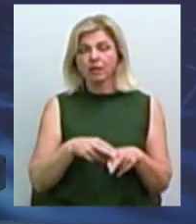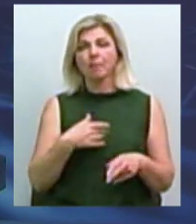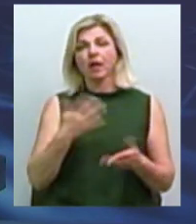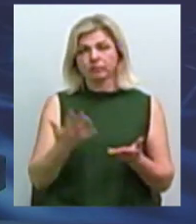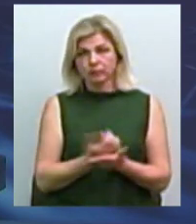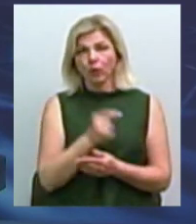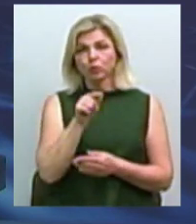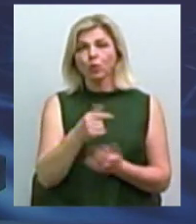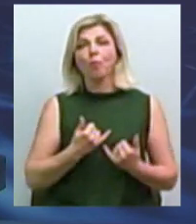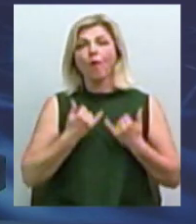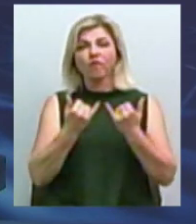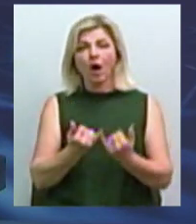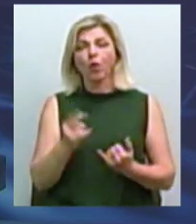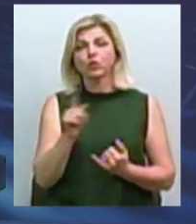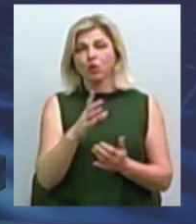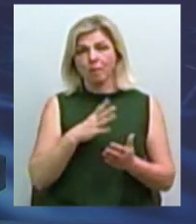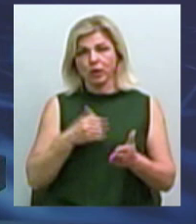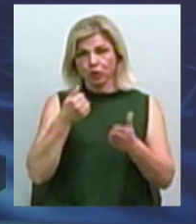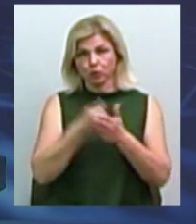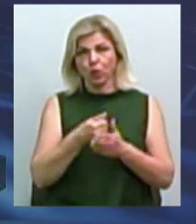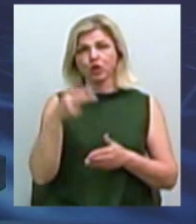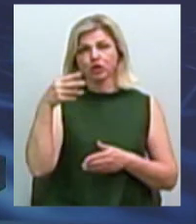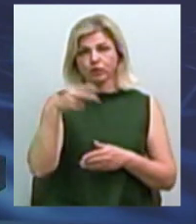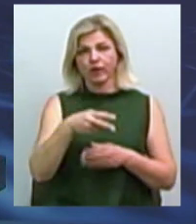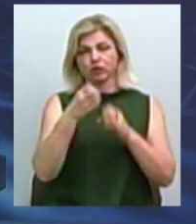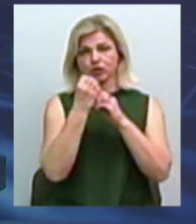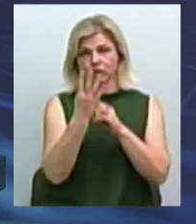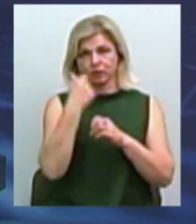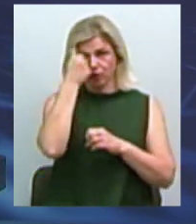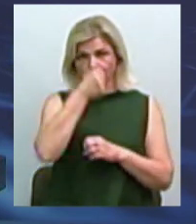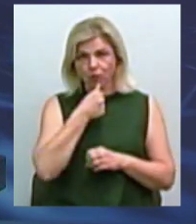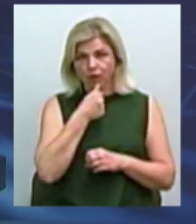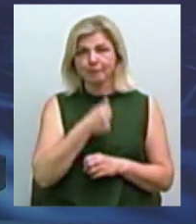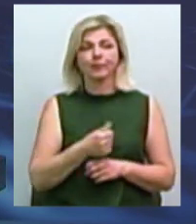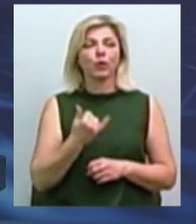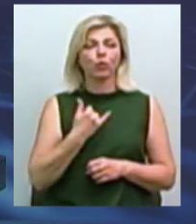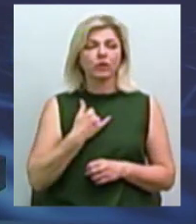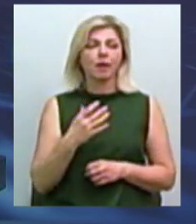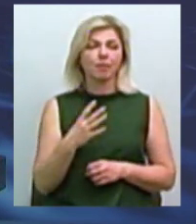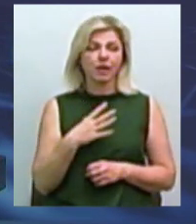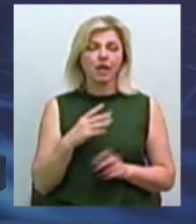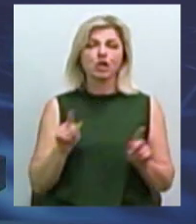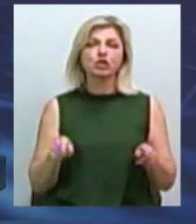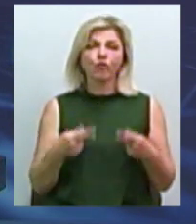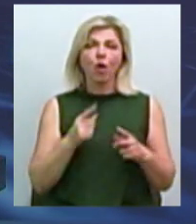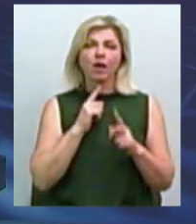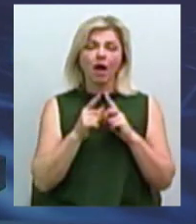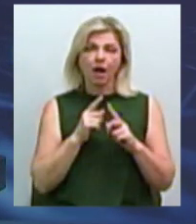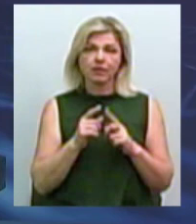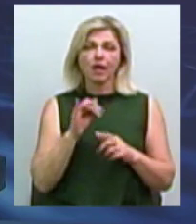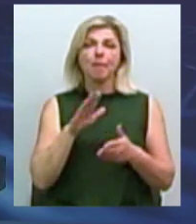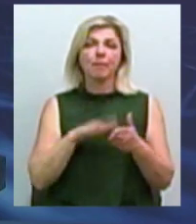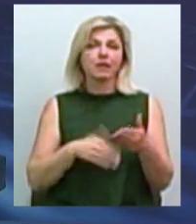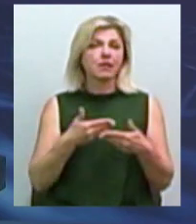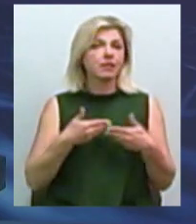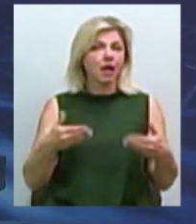ту повагу, яка була у нас до 2014 року. Без нашого погодження. У були створені ради, і без нас не